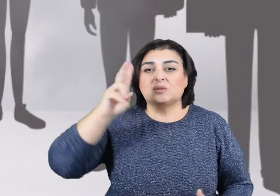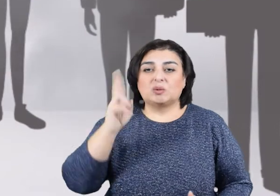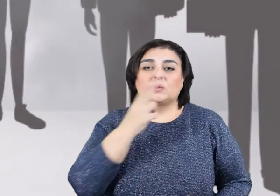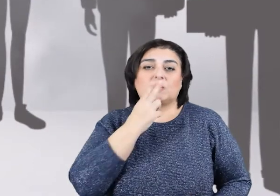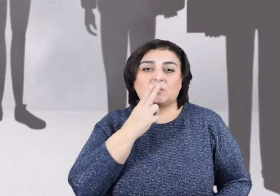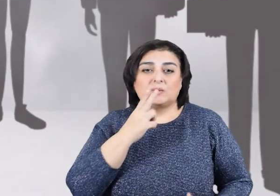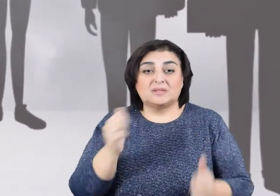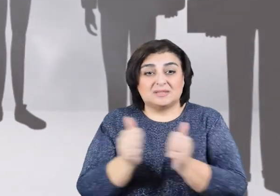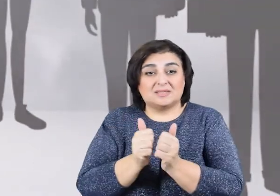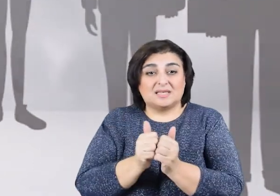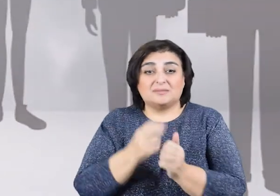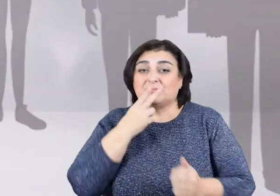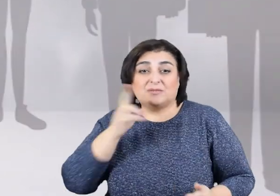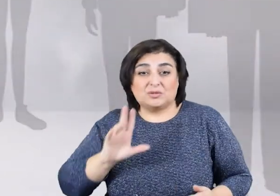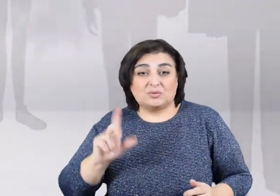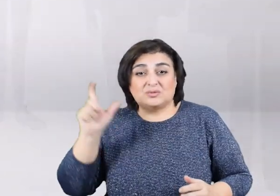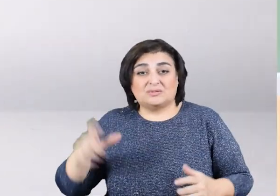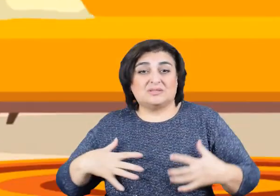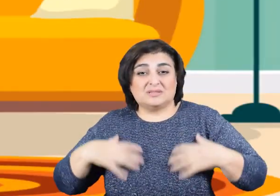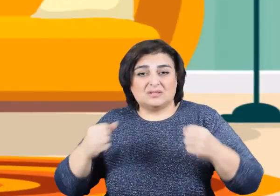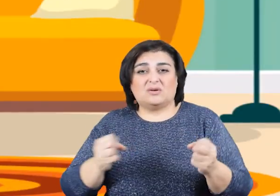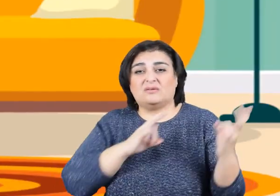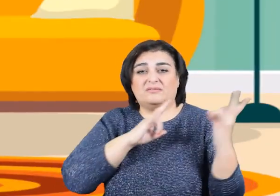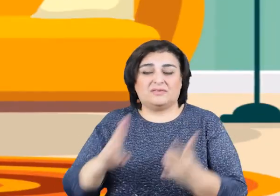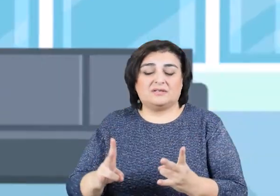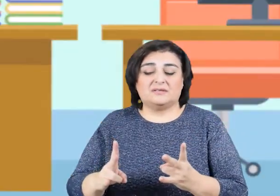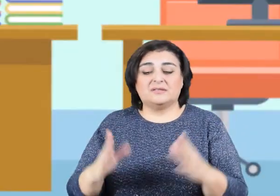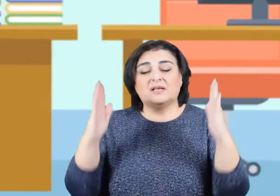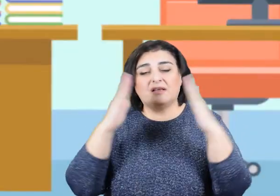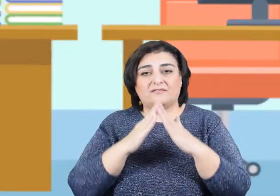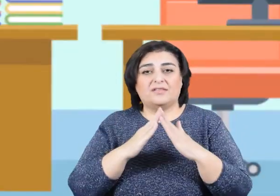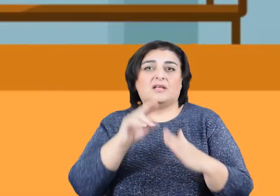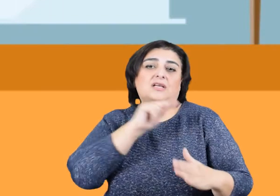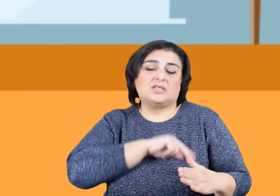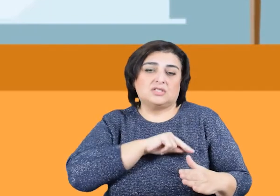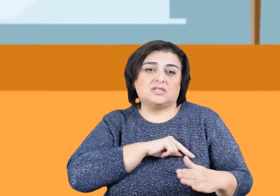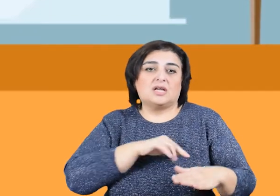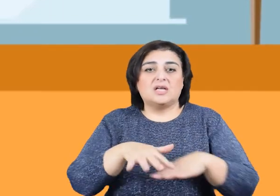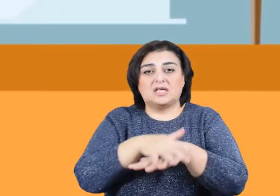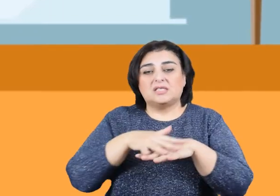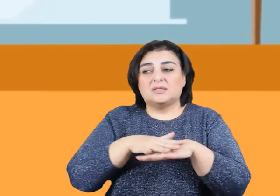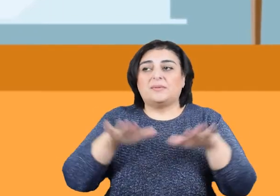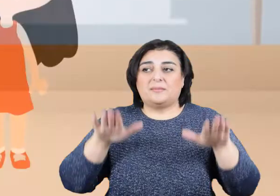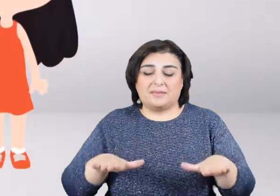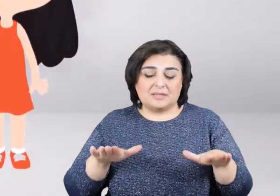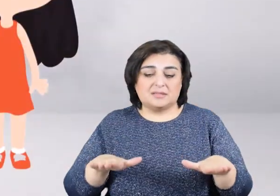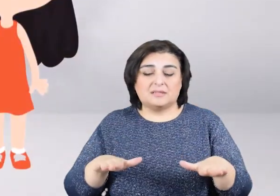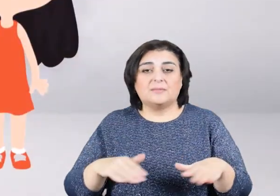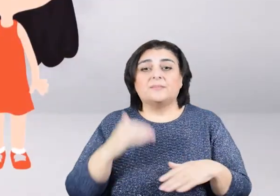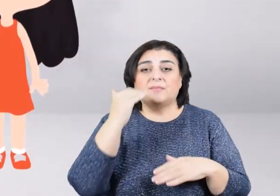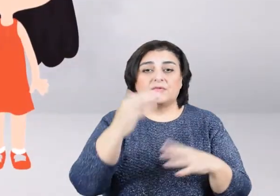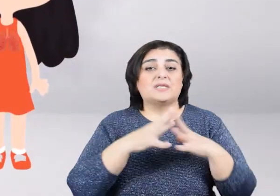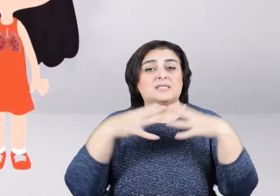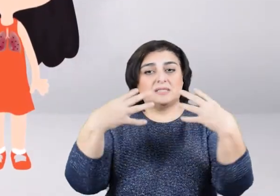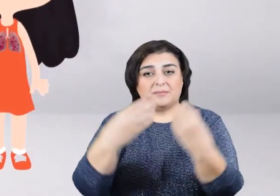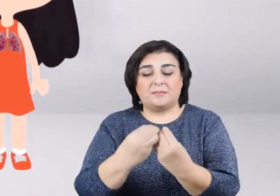pasiv nəfəs almaq da sağlamlığı zərər yetirir. Evdə, işdə və ictimai yerlərdə olan insanlar, eləcə də